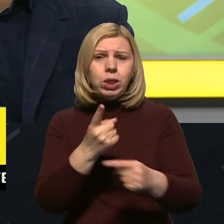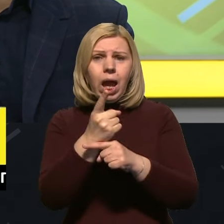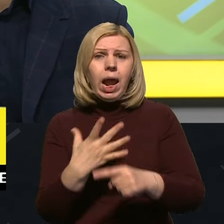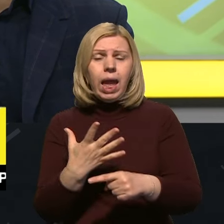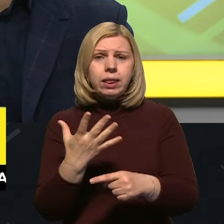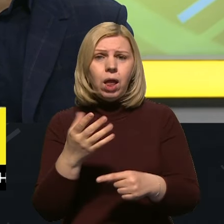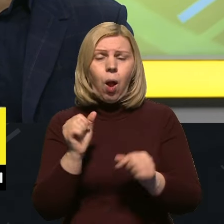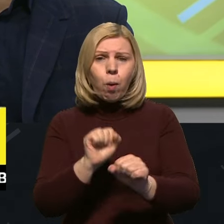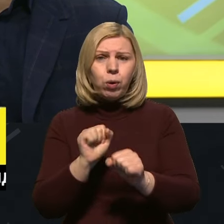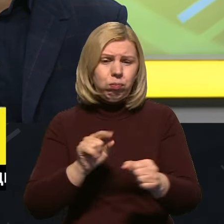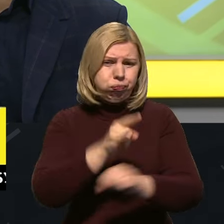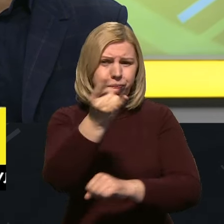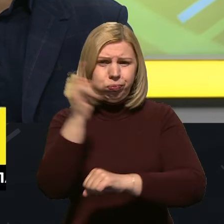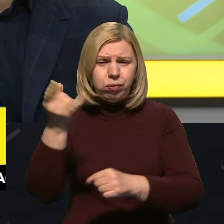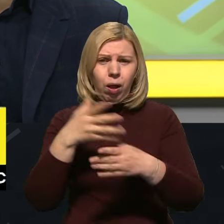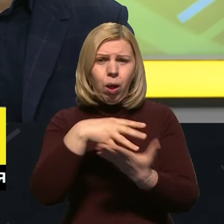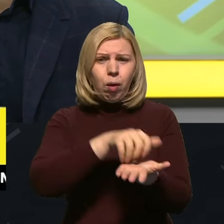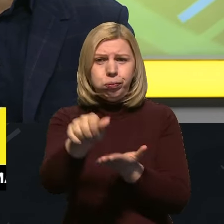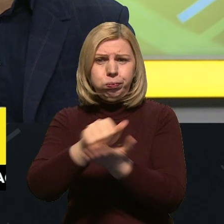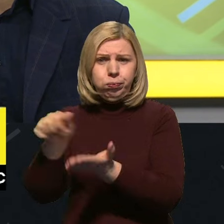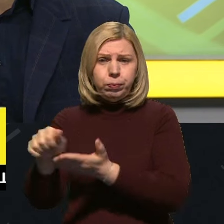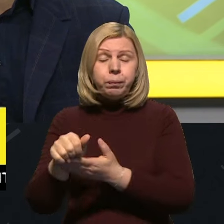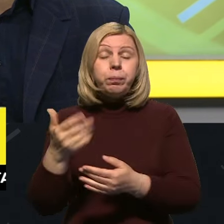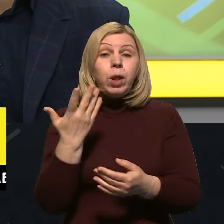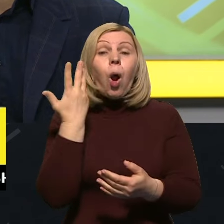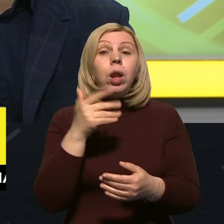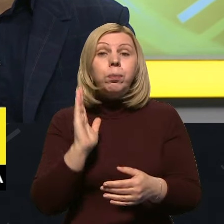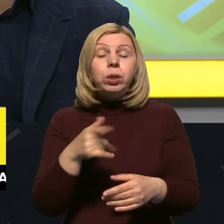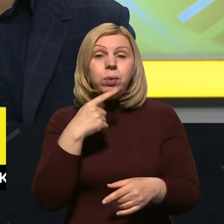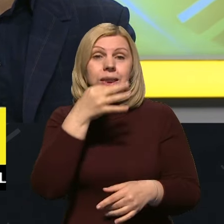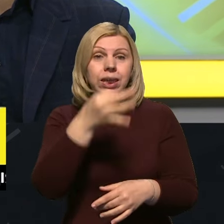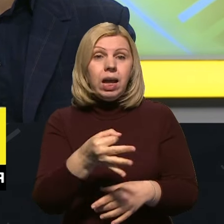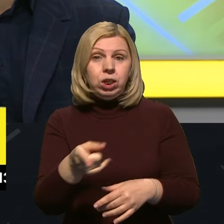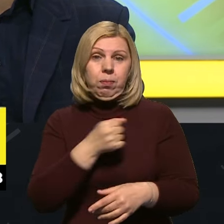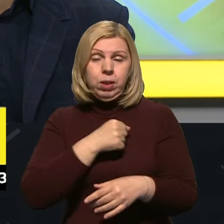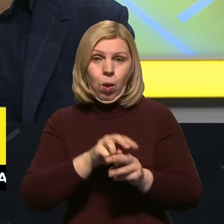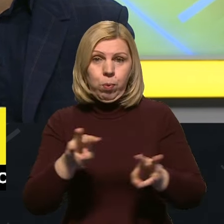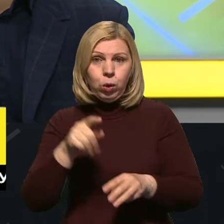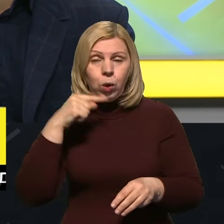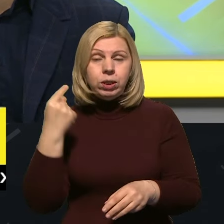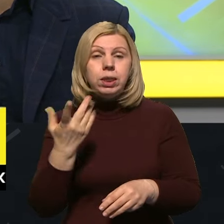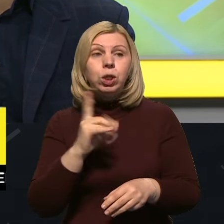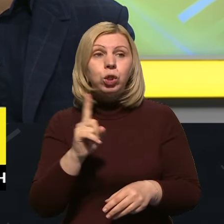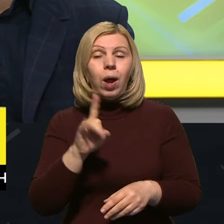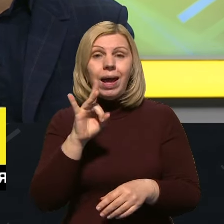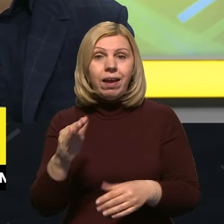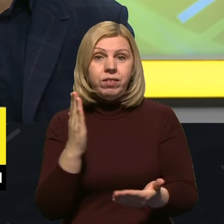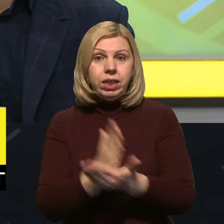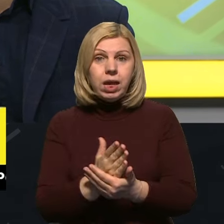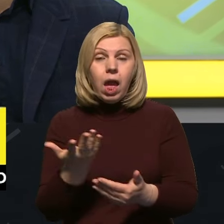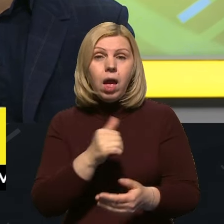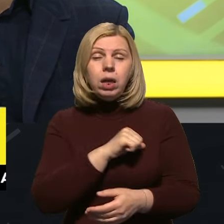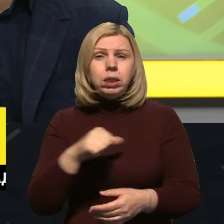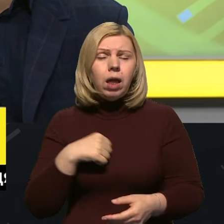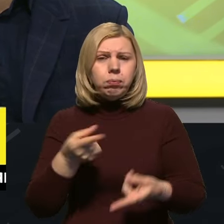пробивається. Що він буде зробити, коли йому прямо, скажемо, Міноборона Російської Федерації про те, що у РФ є аналоговнітно